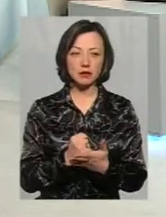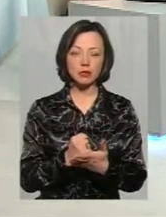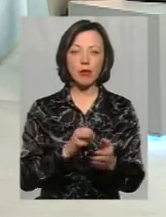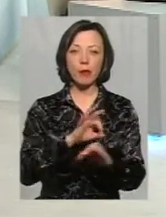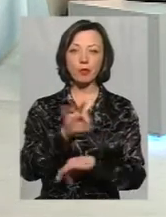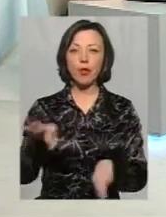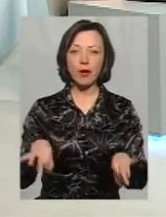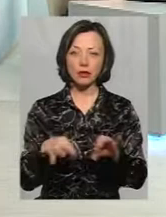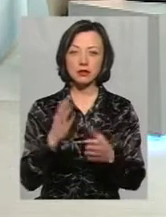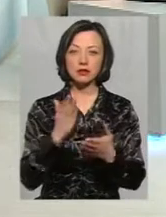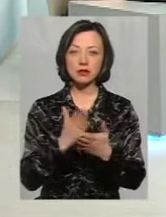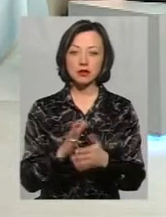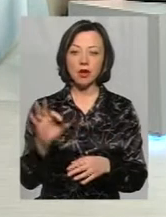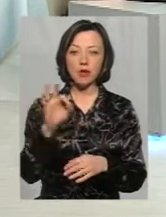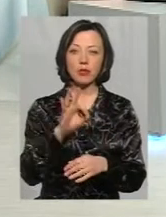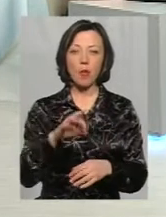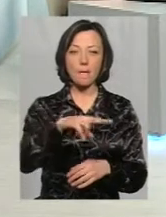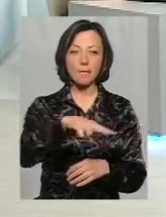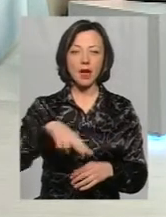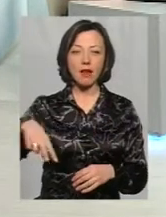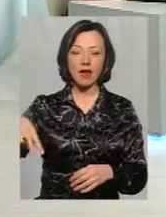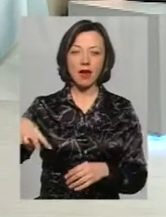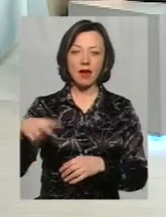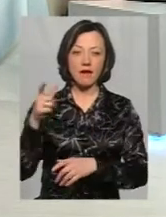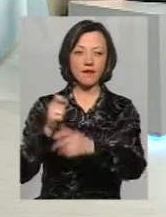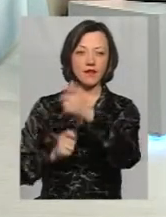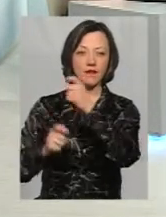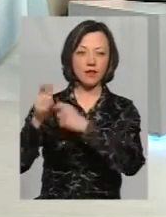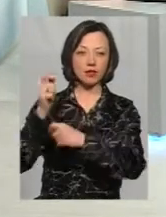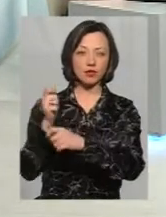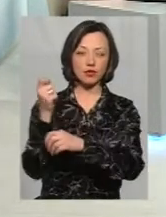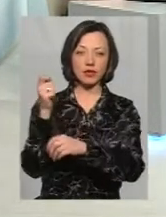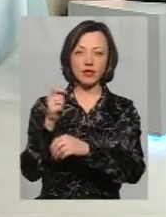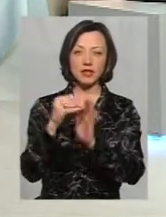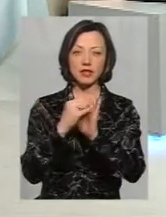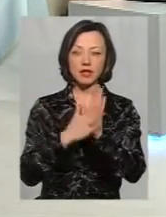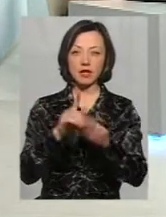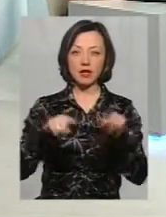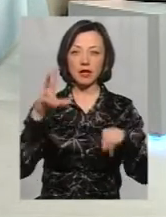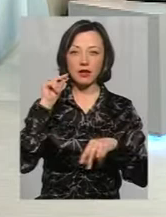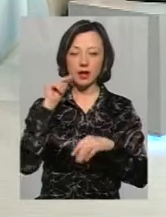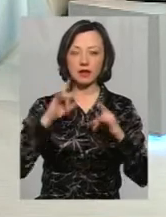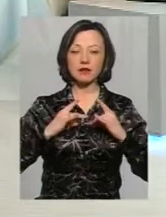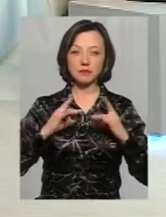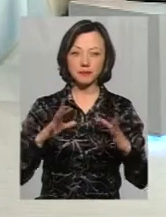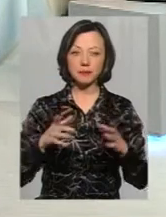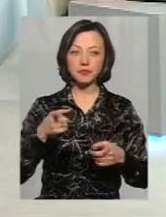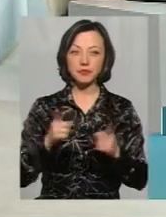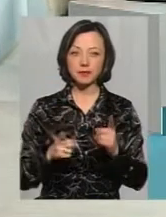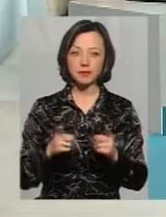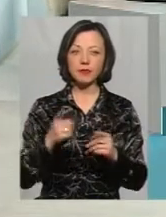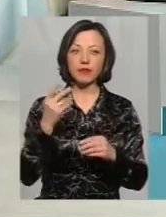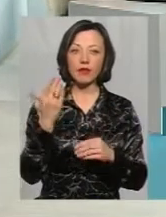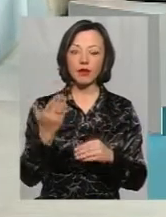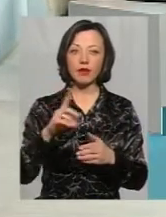проєкт такий є, про паралельне вивішування під час відзначення деяких дат і свят. Я вас поправлю,